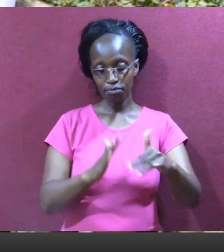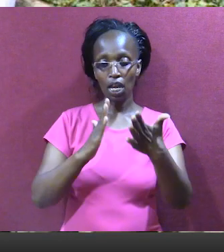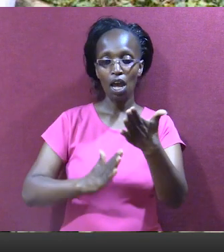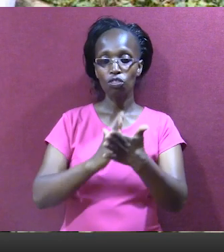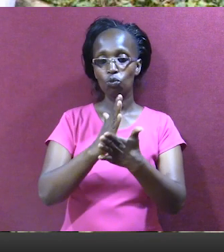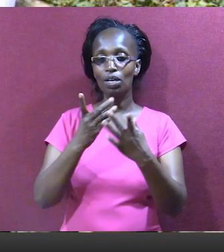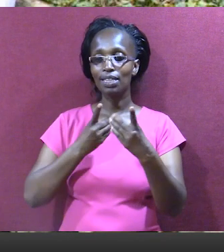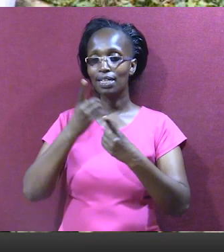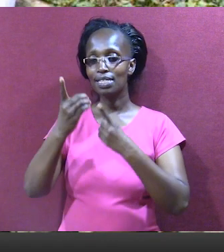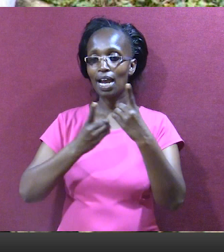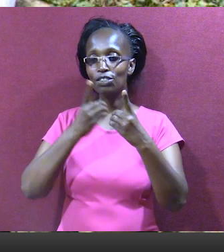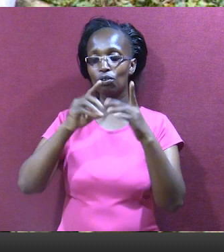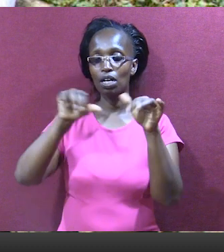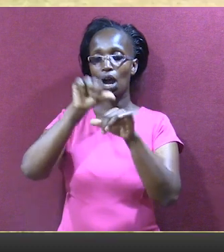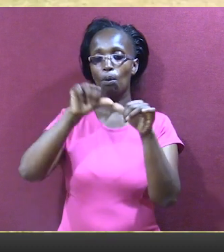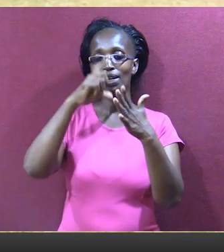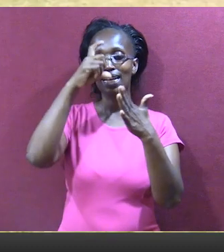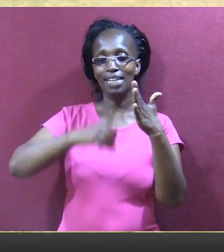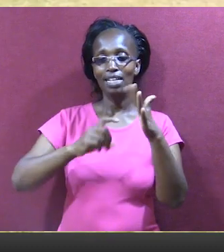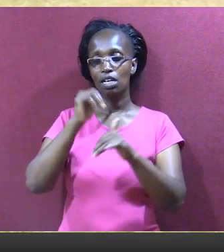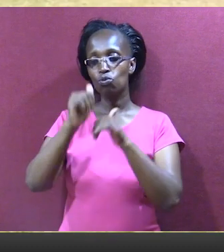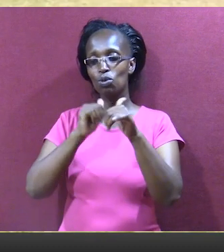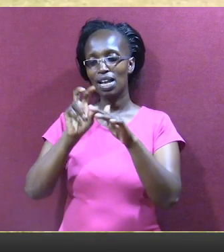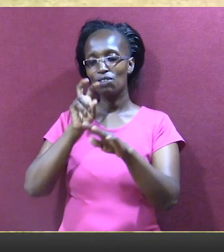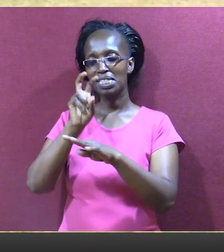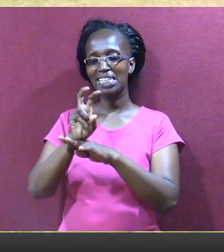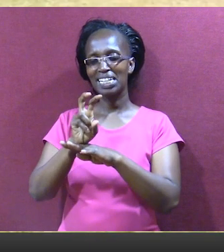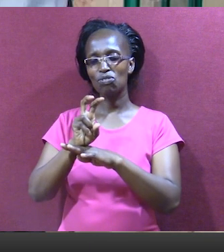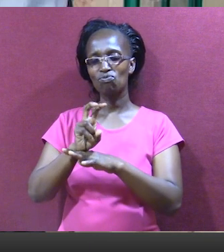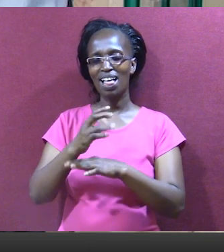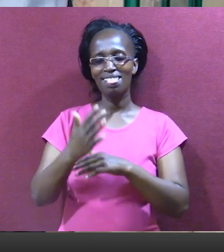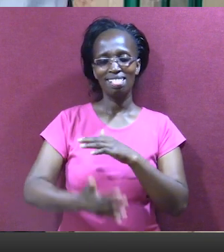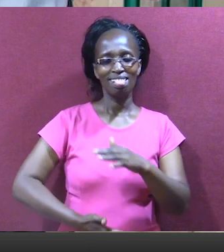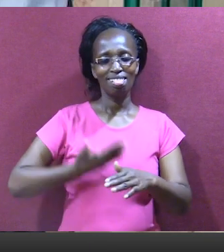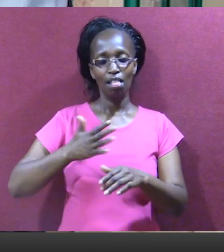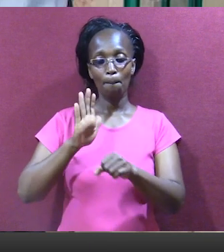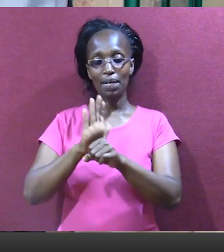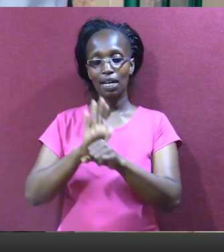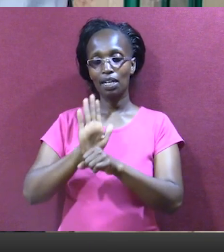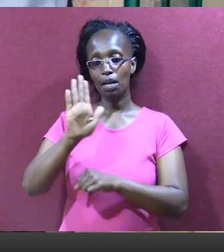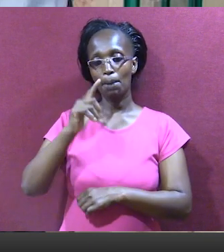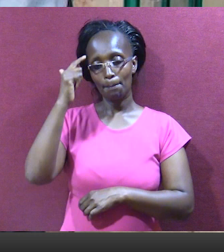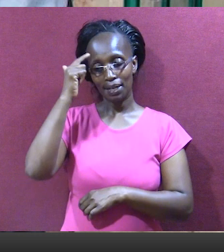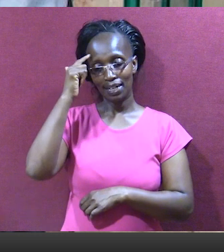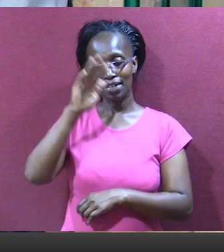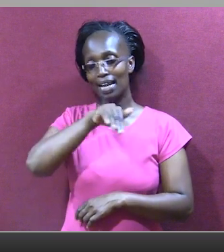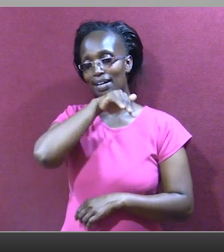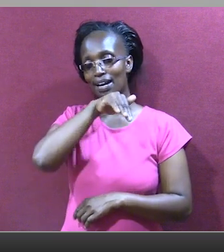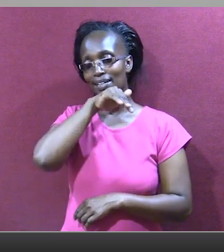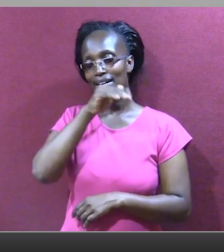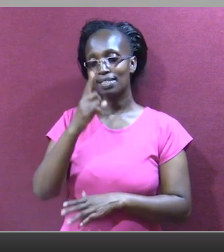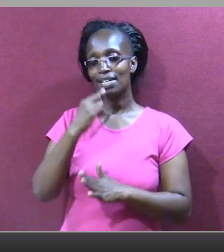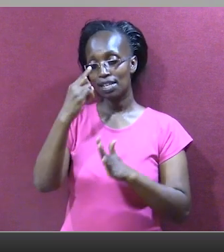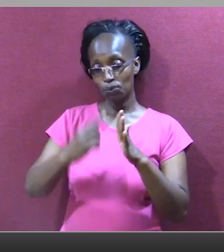hayo, kufuotia mjade la waushuru ambao naendelea kuwabana wengi mawazo Raila halishikili ya kuwa